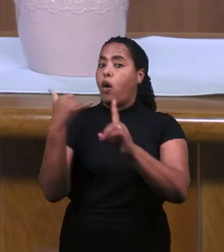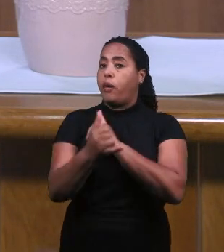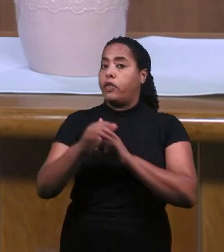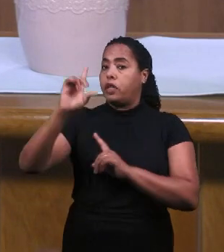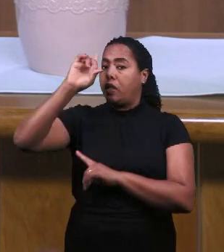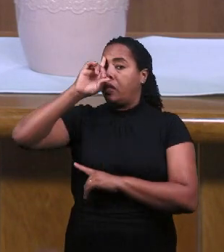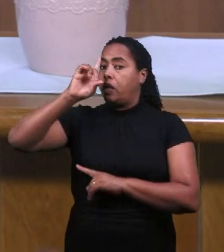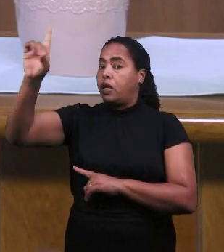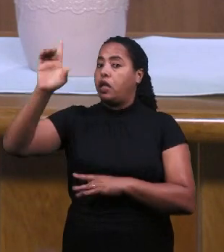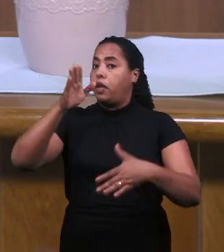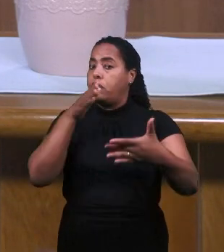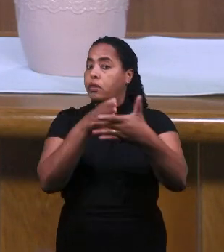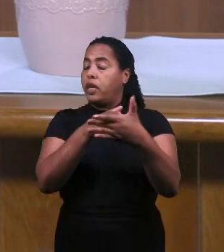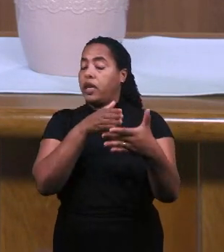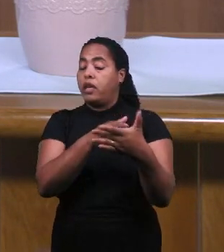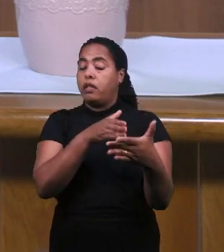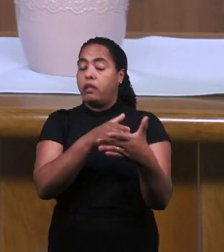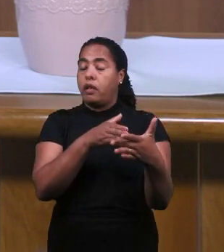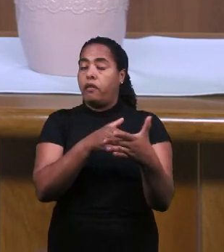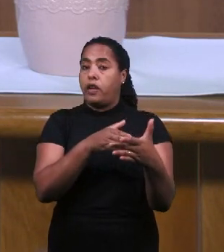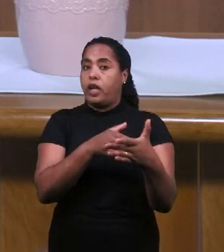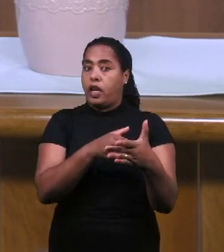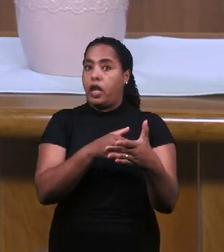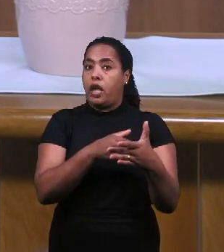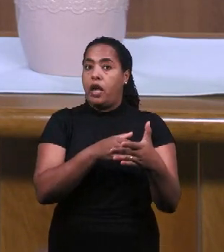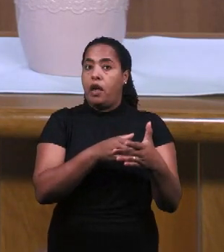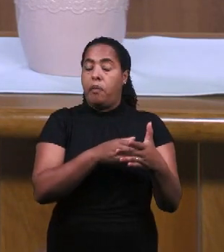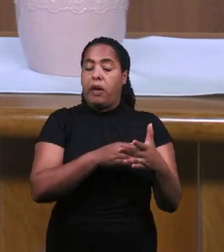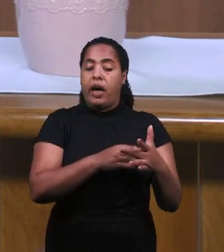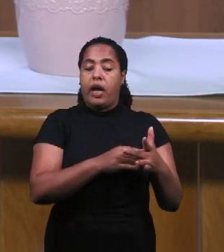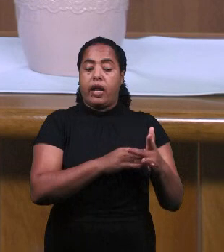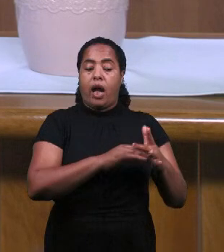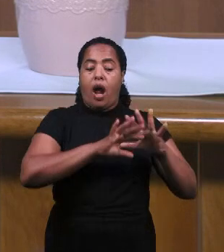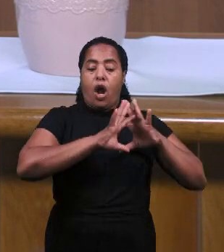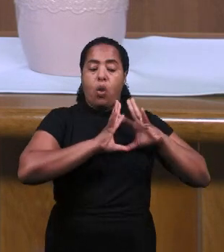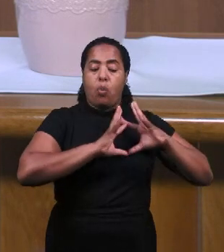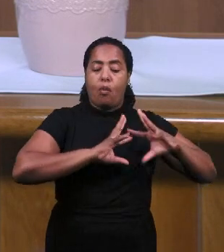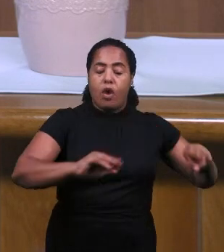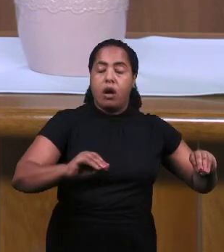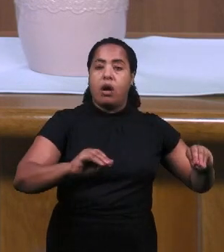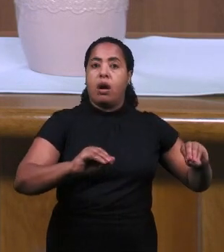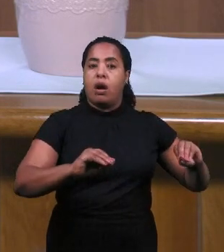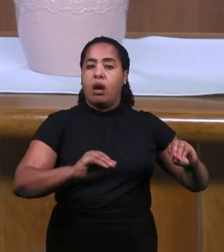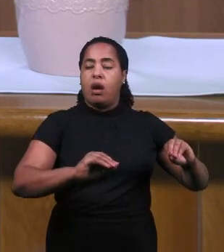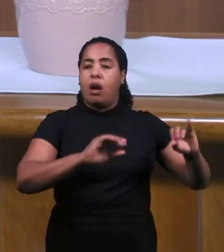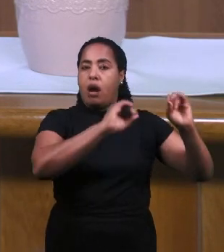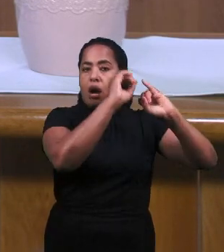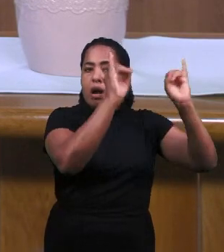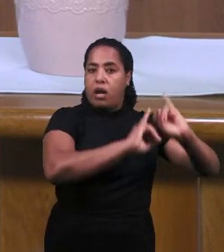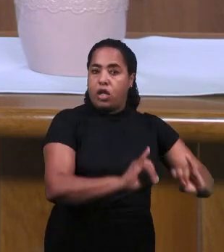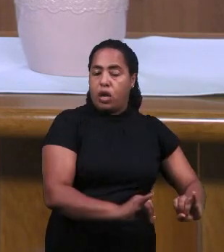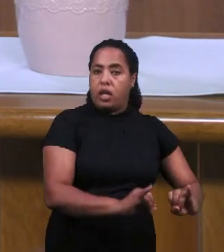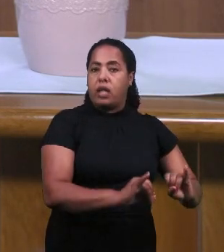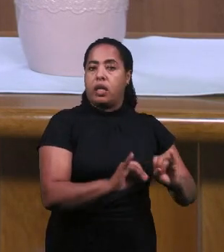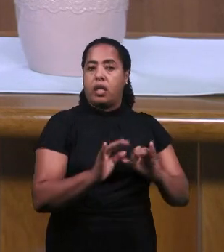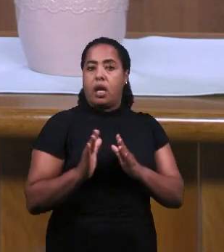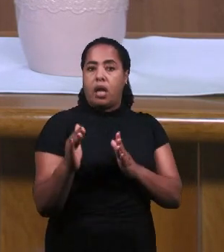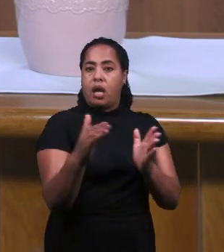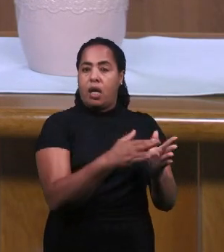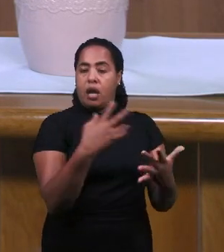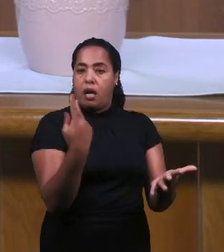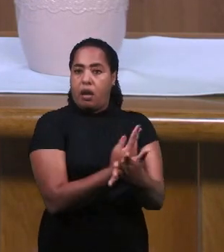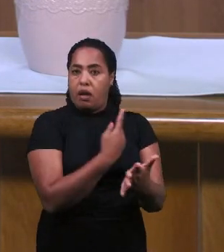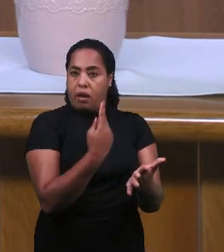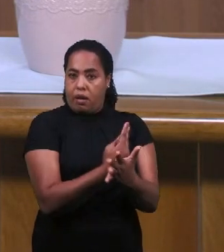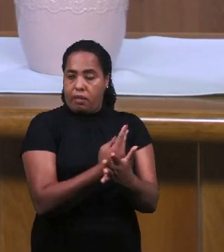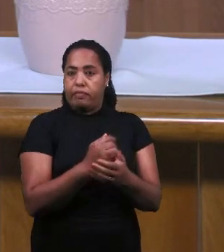когда Илья воскрешает сына ее Он показывает Это тоже пророчески